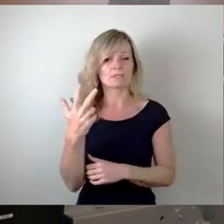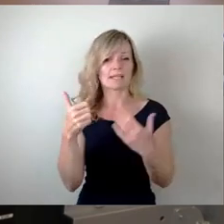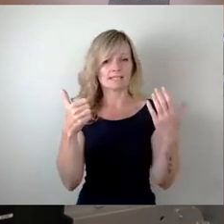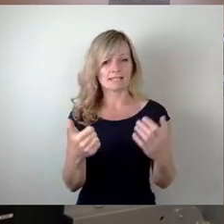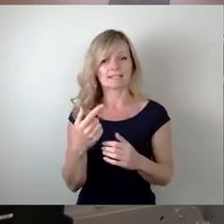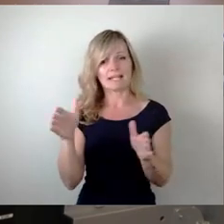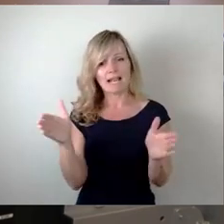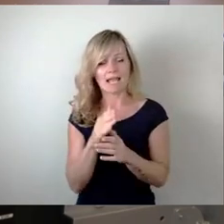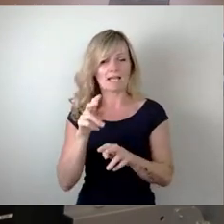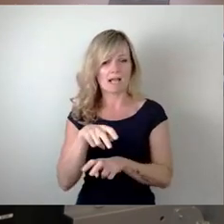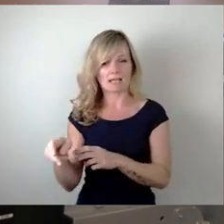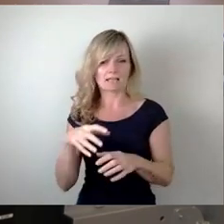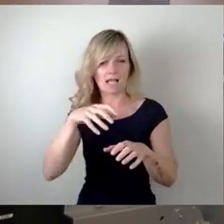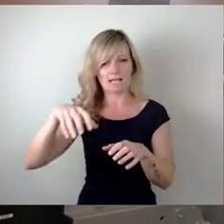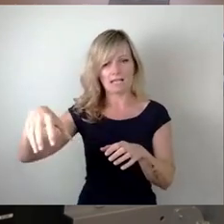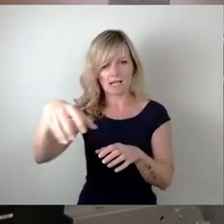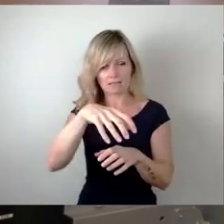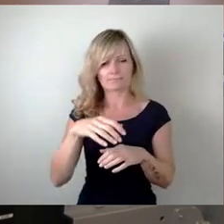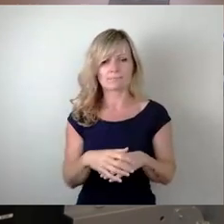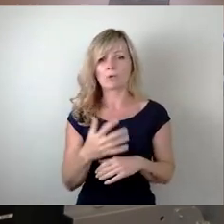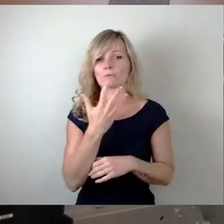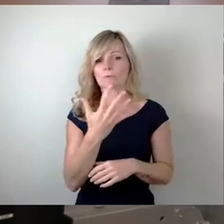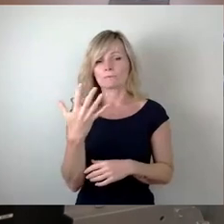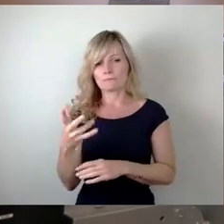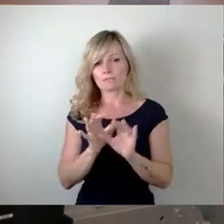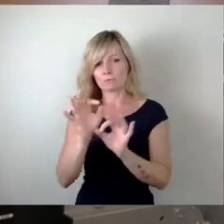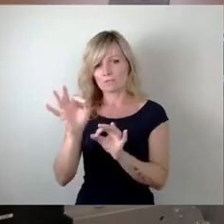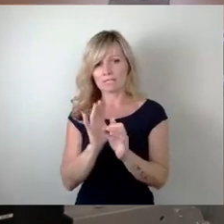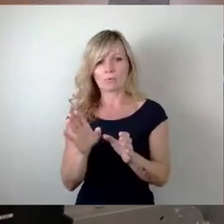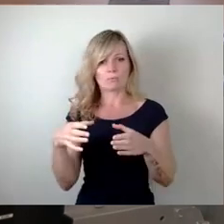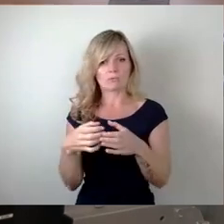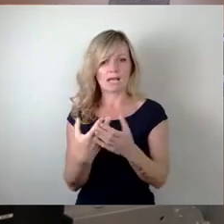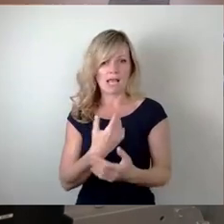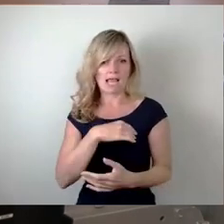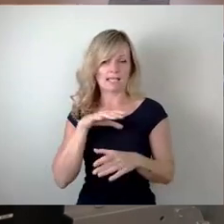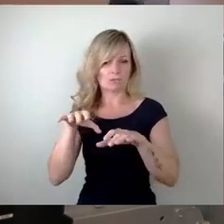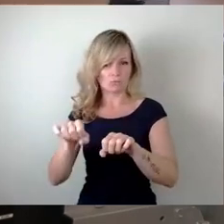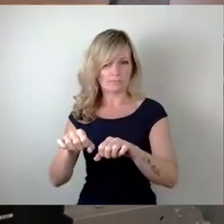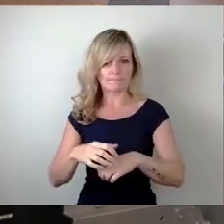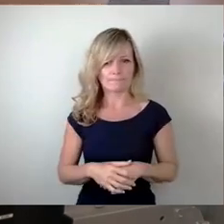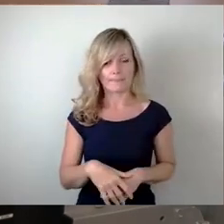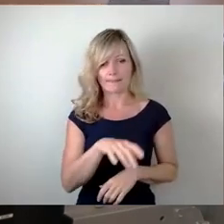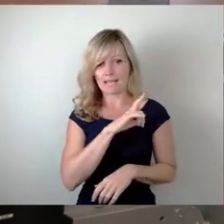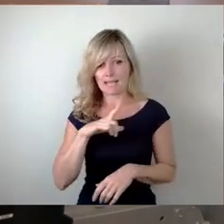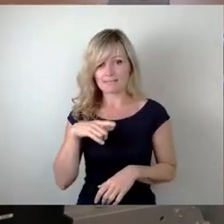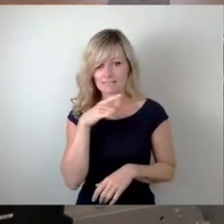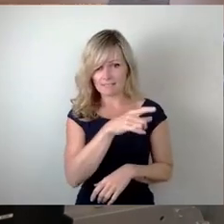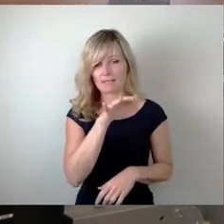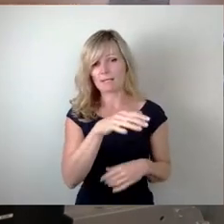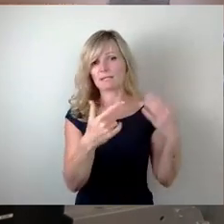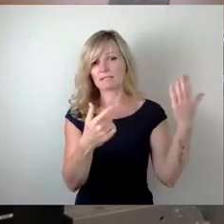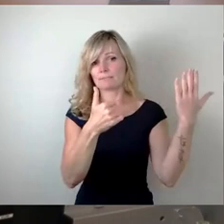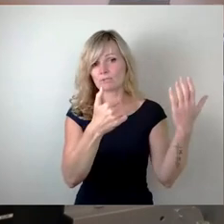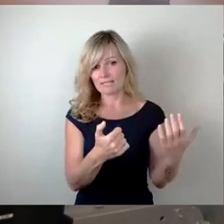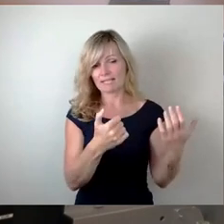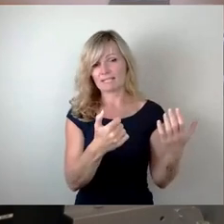55 Prozent in kommunalem Eigentum befinden. In Leipzig sind es 67 Prozent im kommunalen Eigentum.